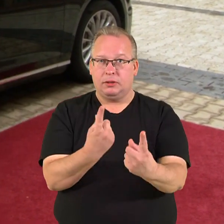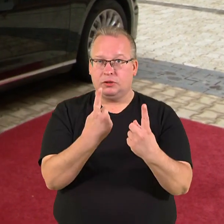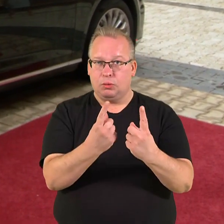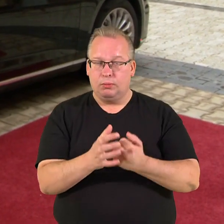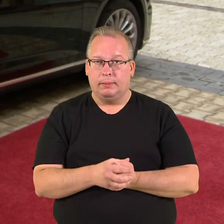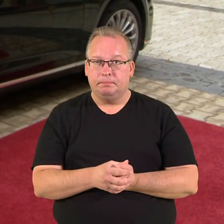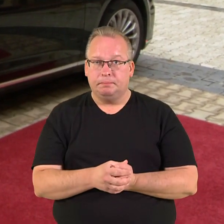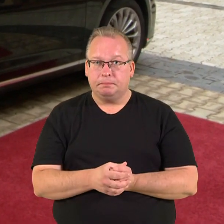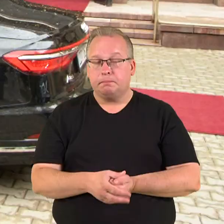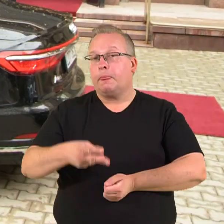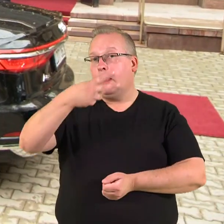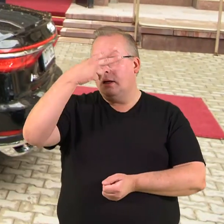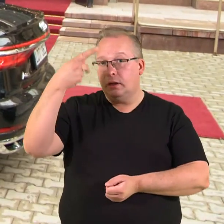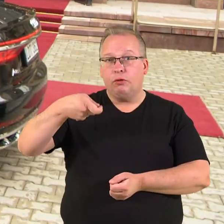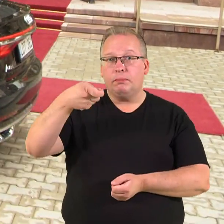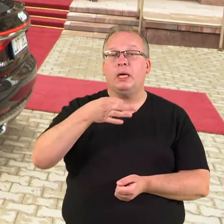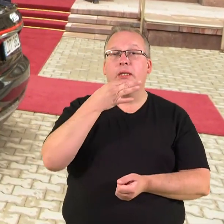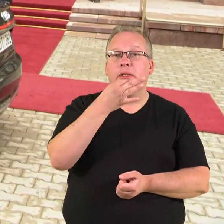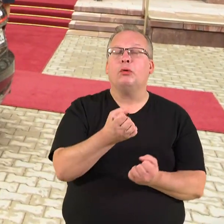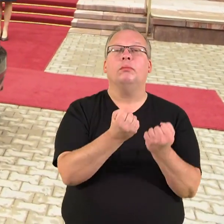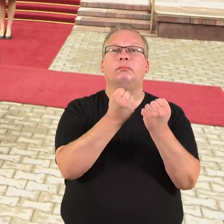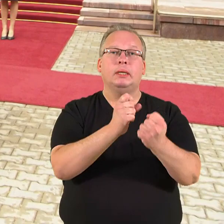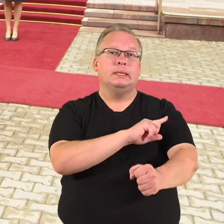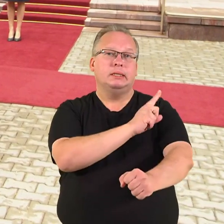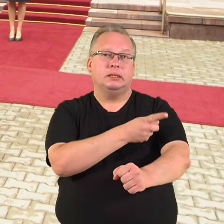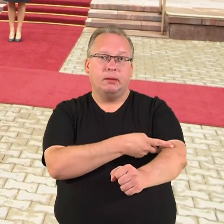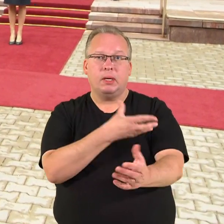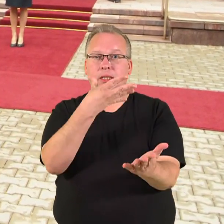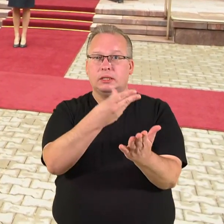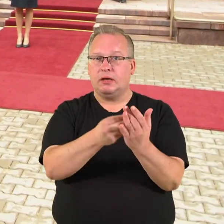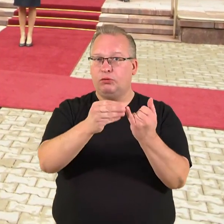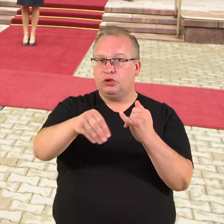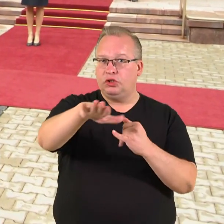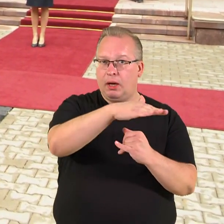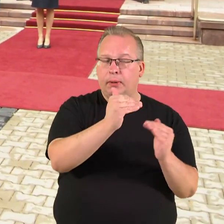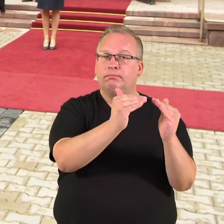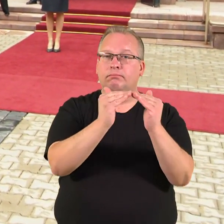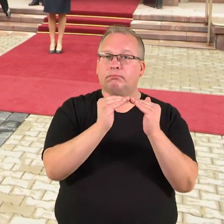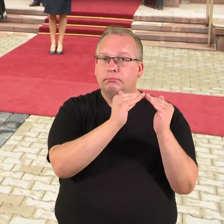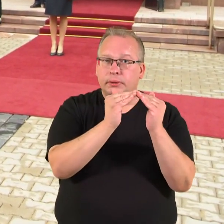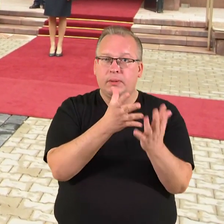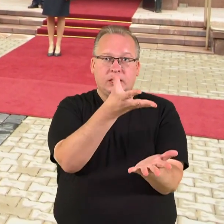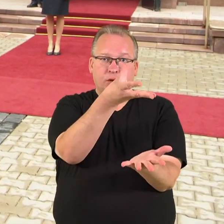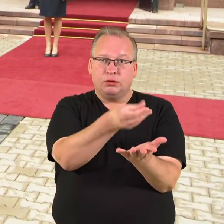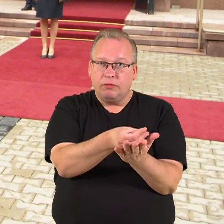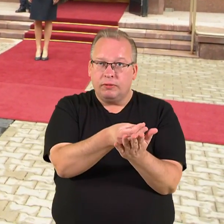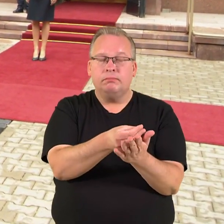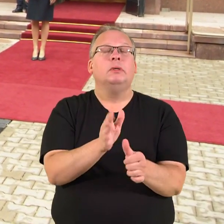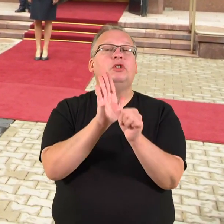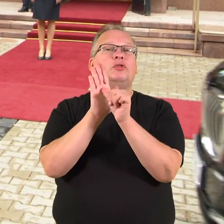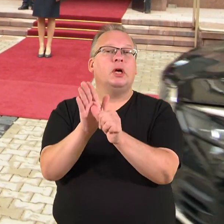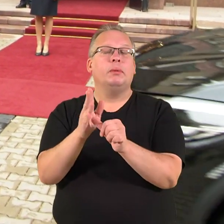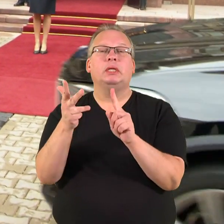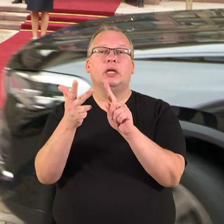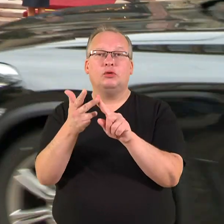Lietuvos vadovai pabrėžė, kad tvirtai remia Moldovos teritorinį vientisumą ir suverenumą ir smerkia bet kokius